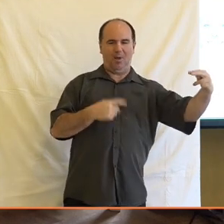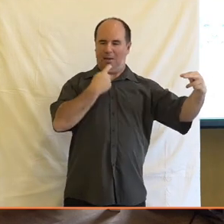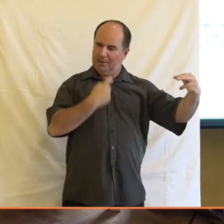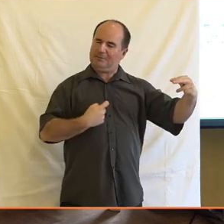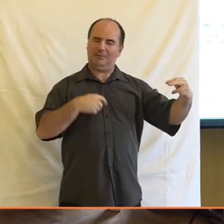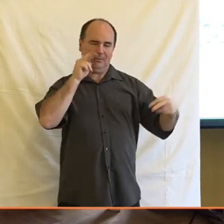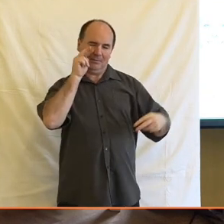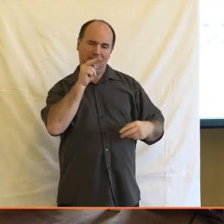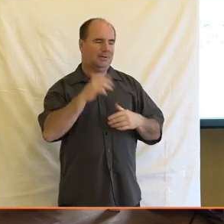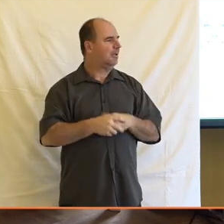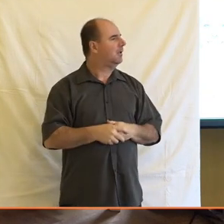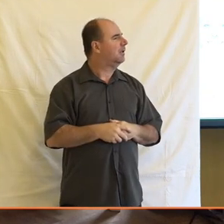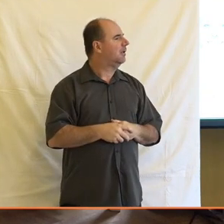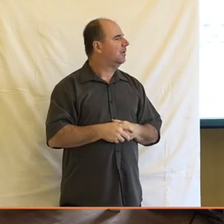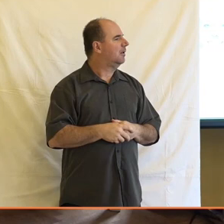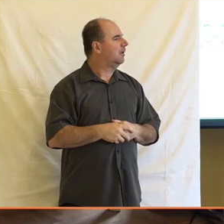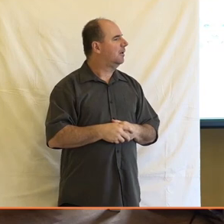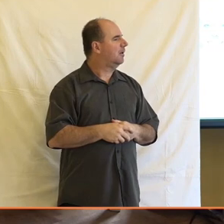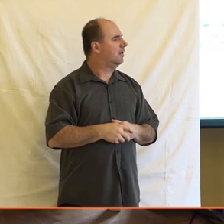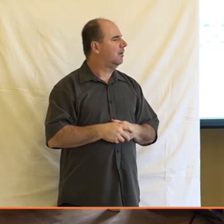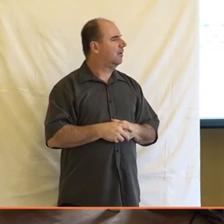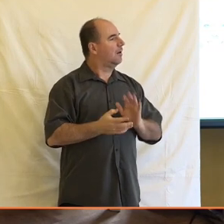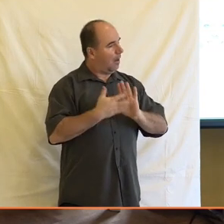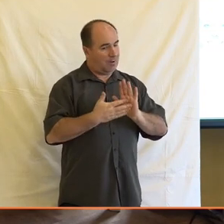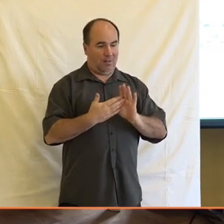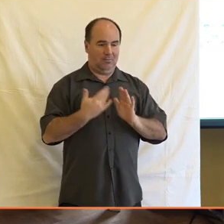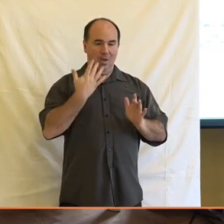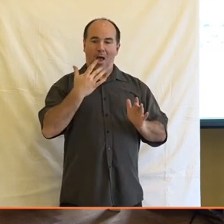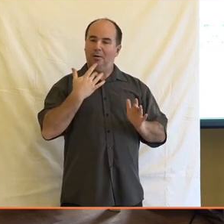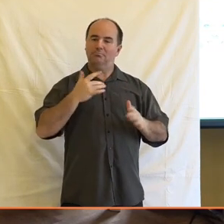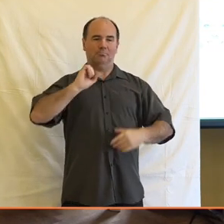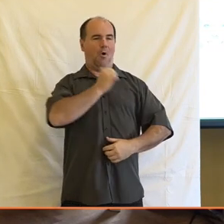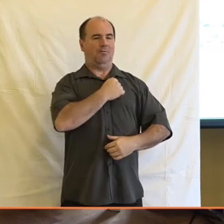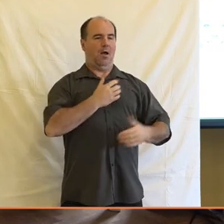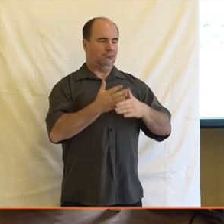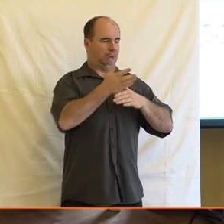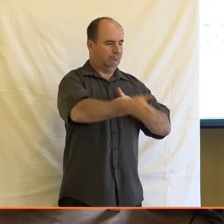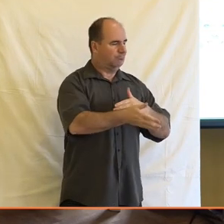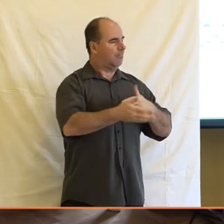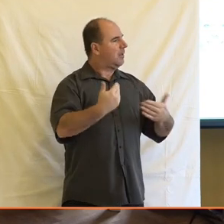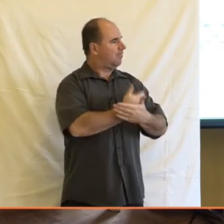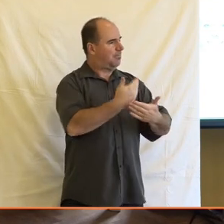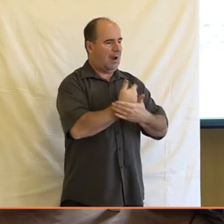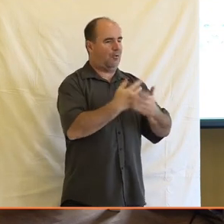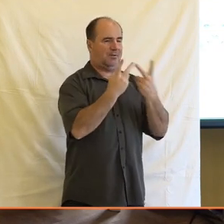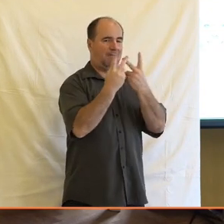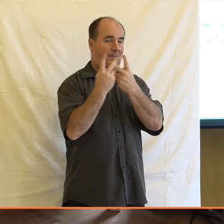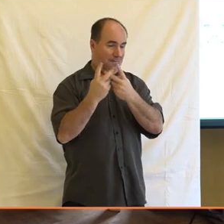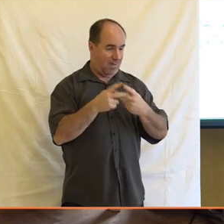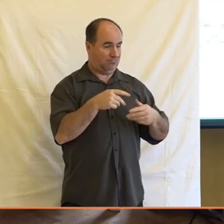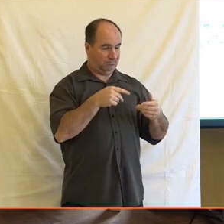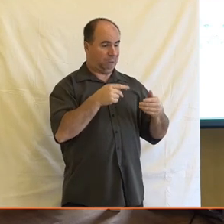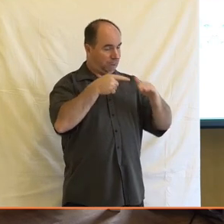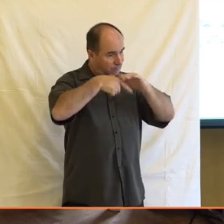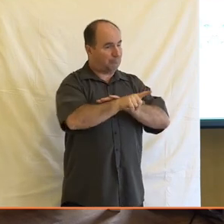budou, že půjdeme na nějaký spravodajský web, který nám bude doporučovat články podle toho, co bychom rádi čteli, nebo co si myslí, že bychom